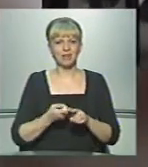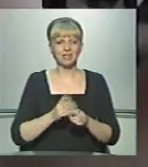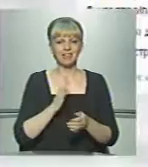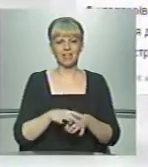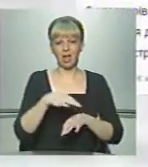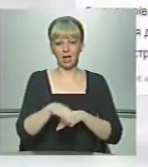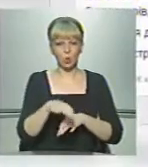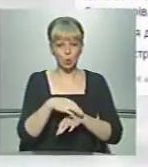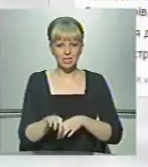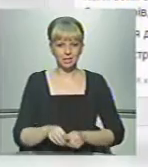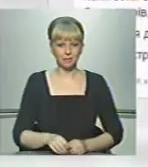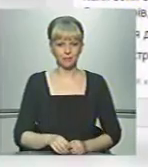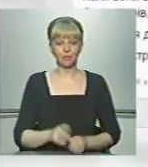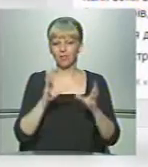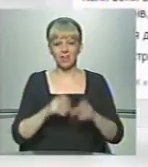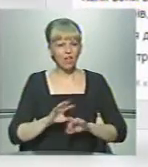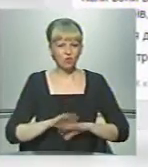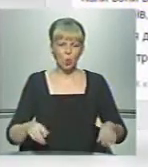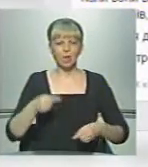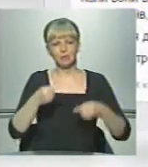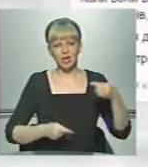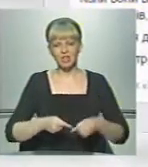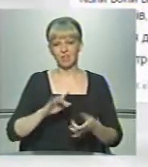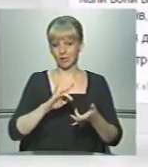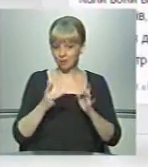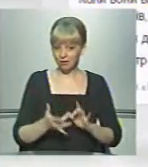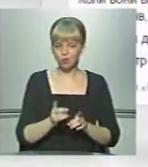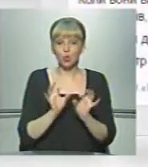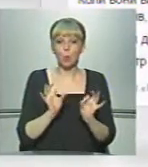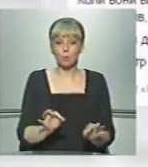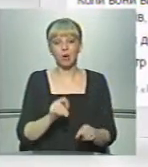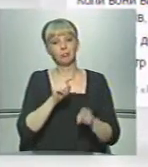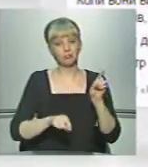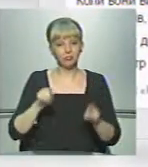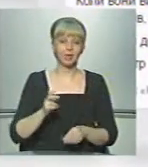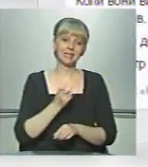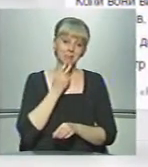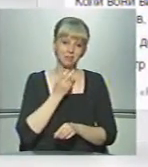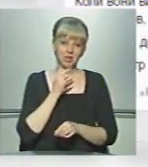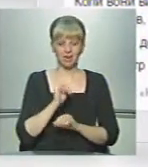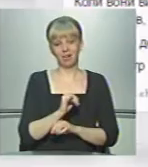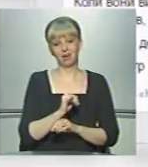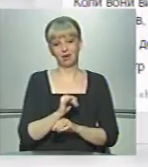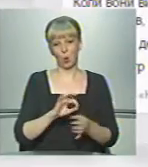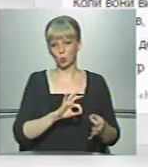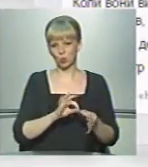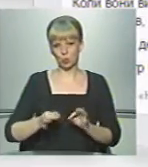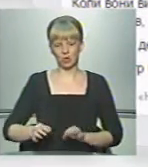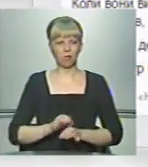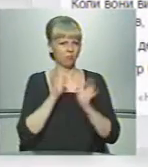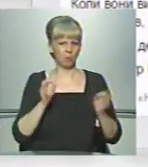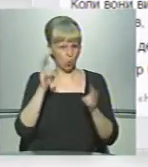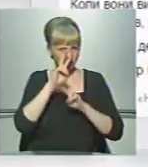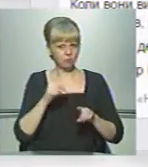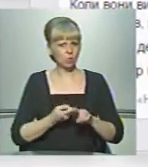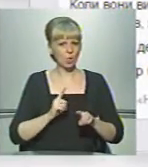геноцид. Не вщухаються баталії в соцмережах. Щоправда, подекуди і смішні, і конструктивні. Ніколи не